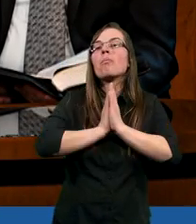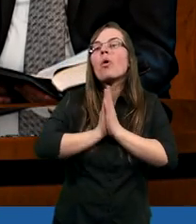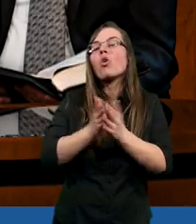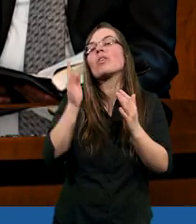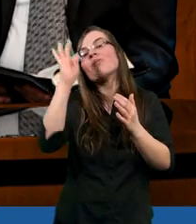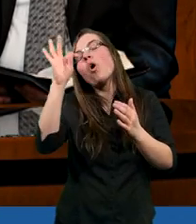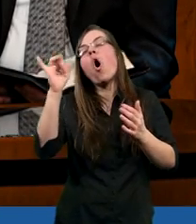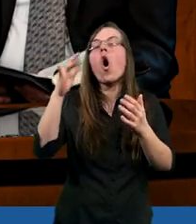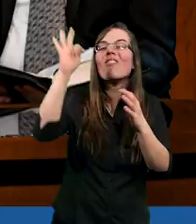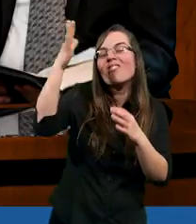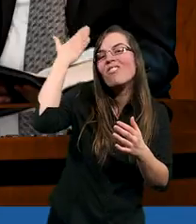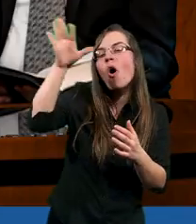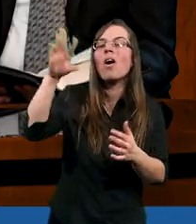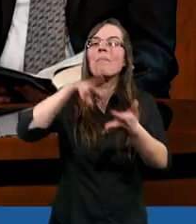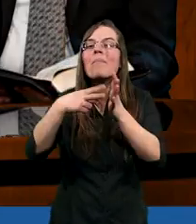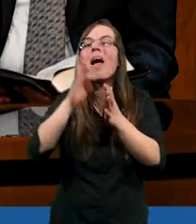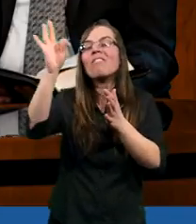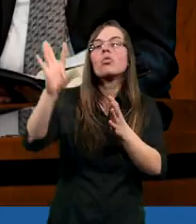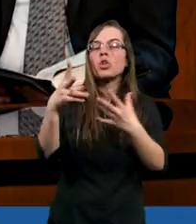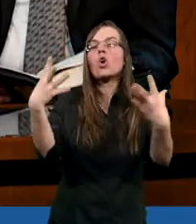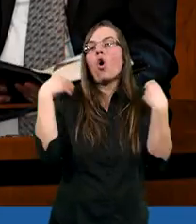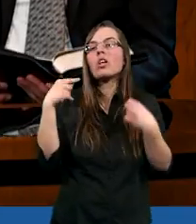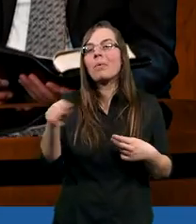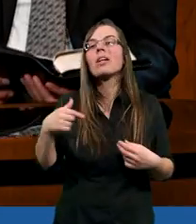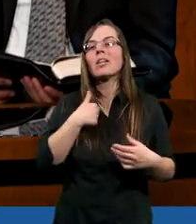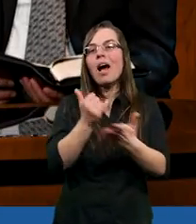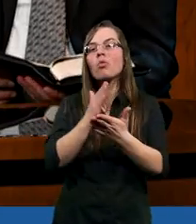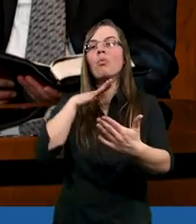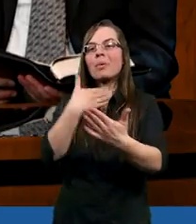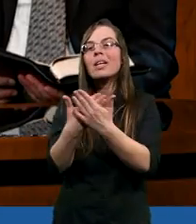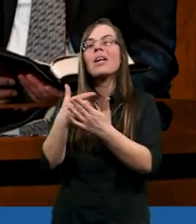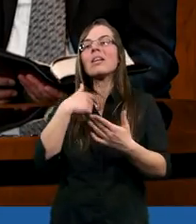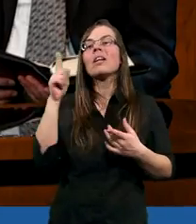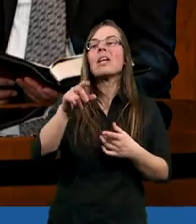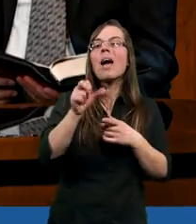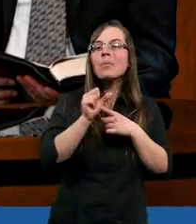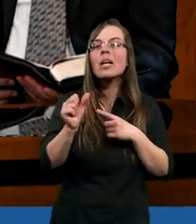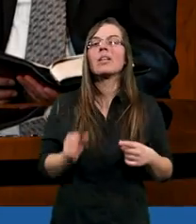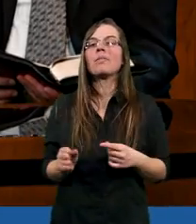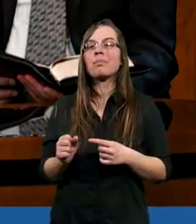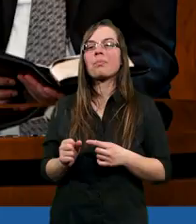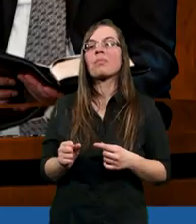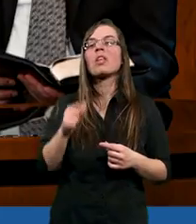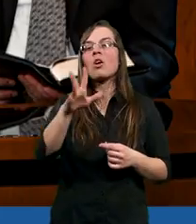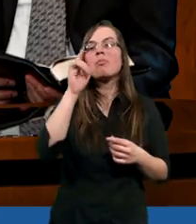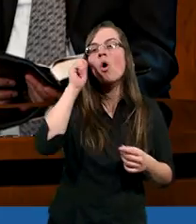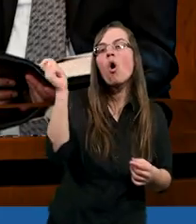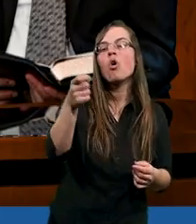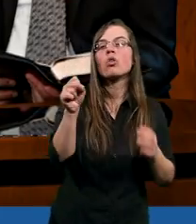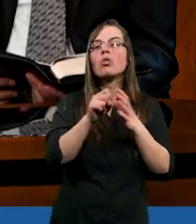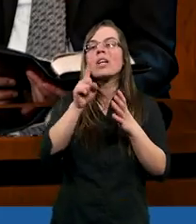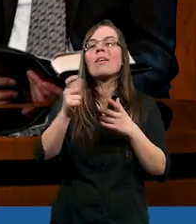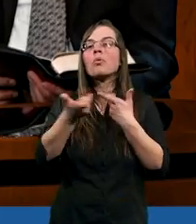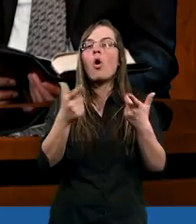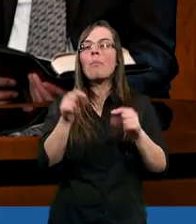proszeniu, bo wiemy, że taka jest wola Boża i to otrzymamy. No ja się przyznaję, ja jeszcze tam nie jestem, ale to jest podróż chyba